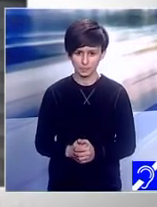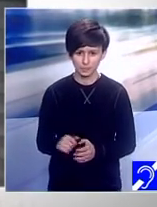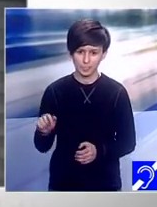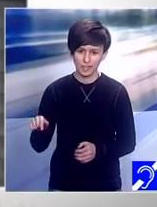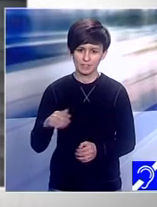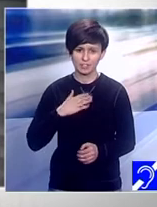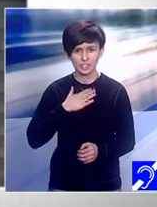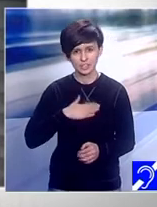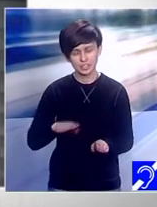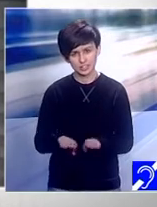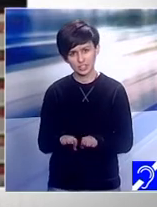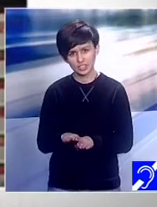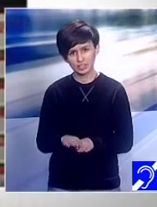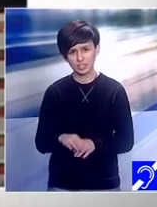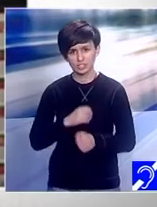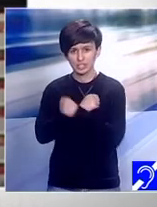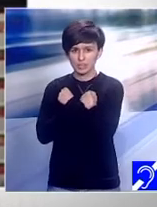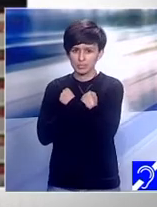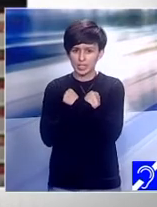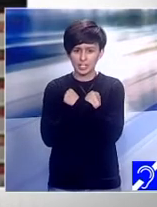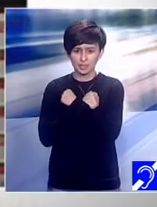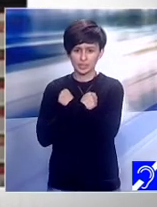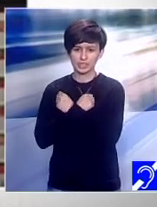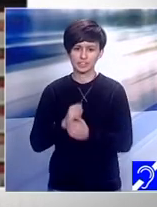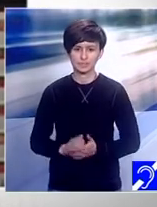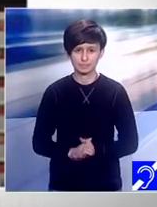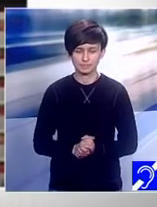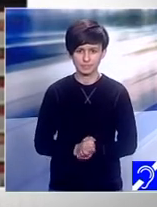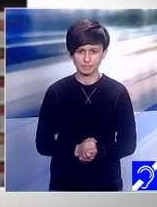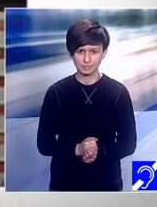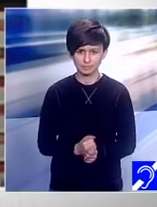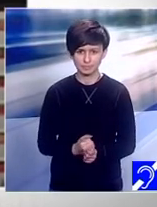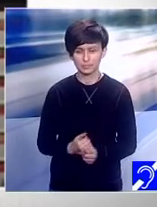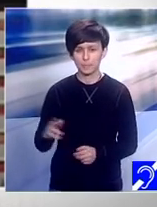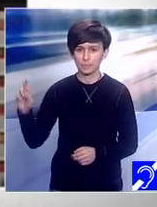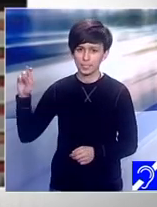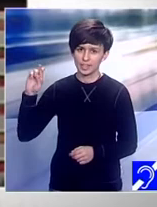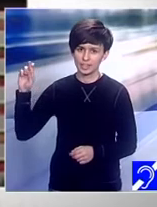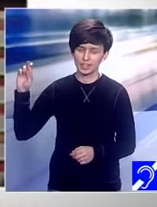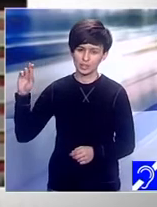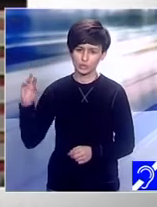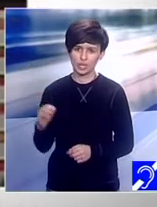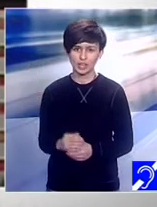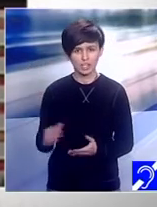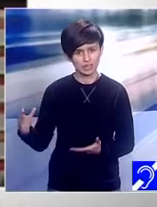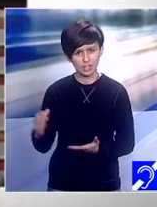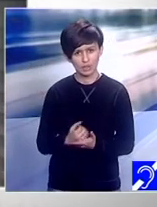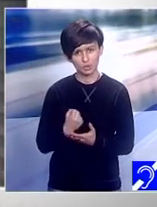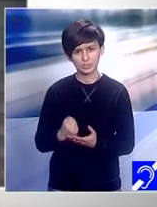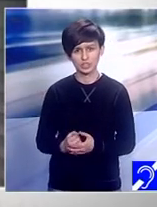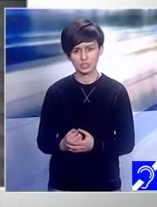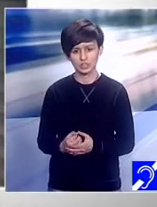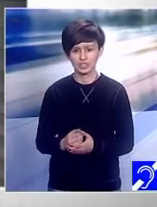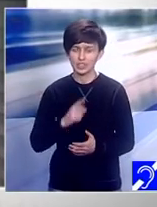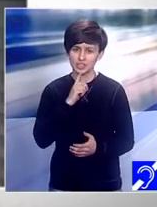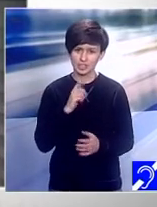foarte dragi la care țin foarte, foarte mult. Raluca, titlul de Miss Down. Așa este, 2015. Cum a fost